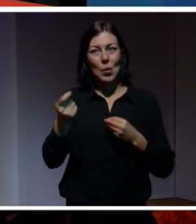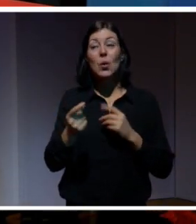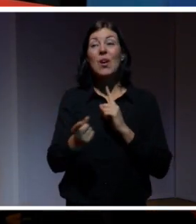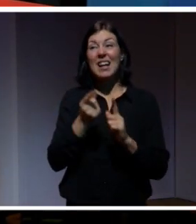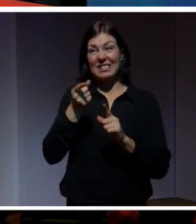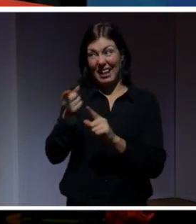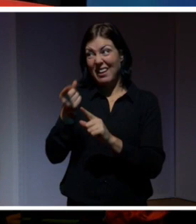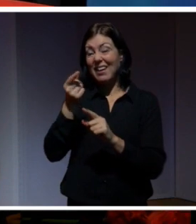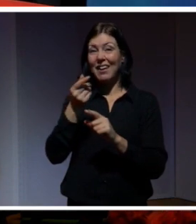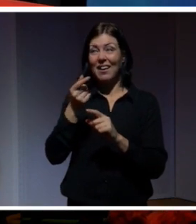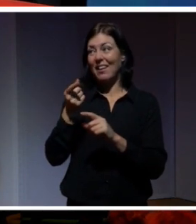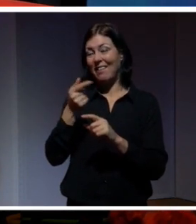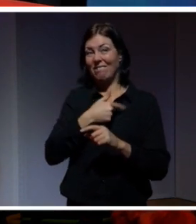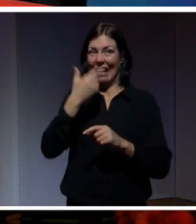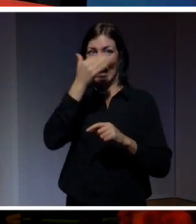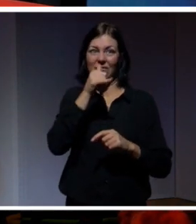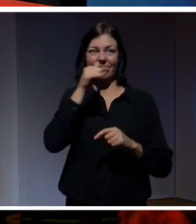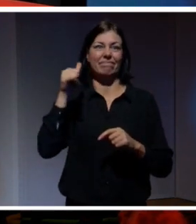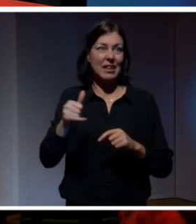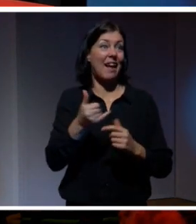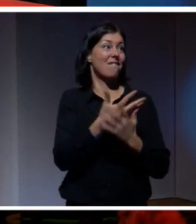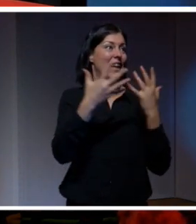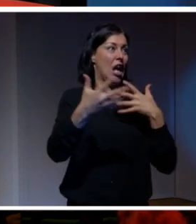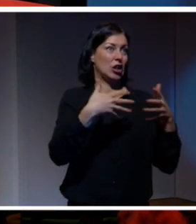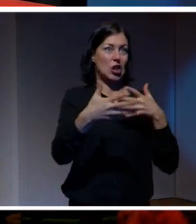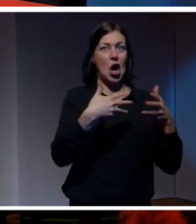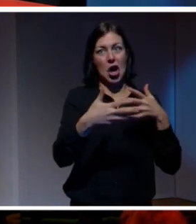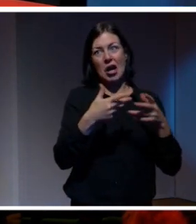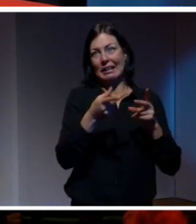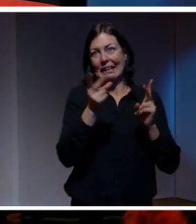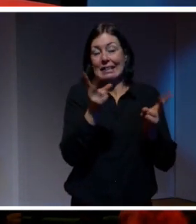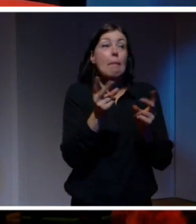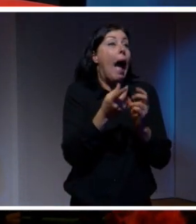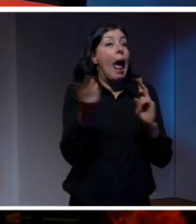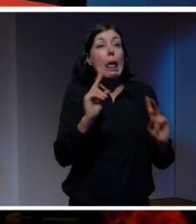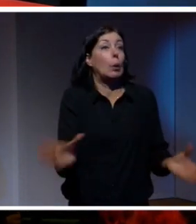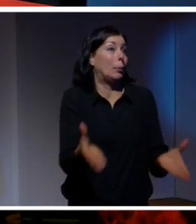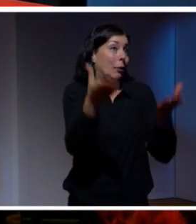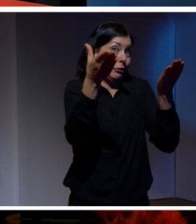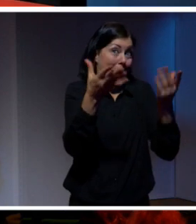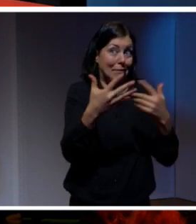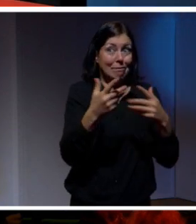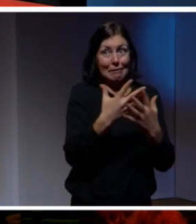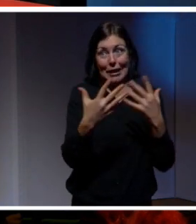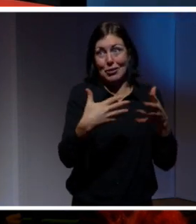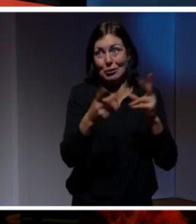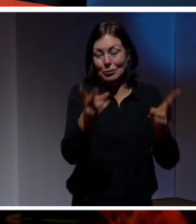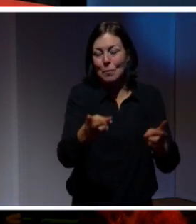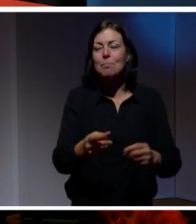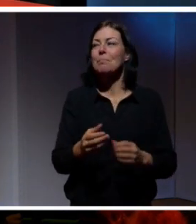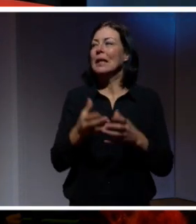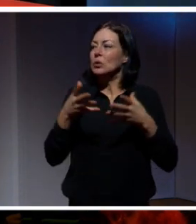förhindra att fler gör liknande saker i framtiden eller uppmuntra till det vi får väl se. Stort tack i alla fall för